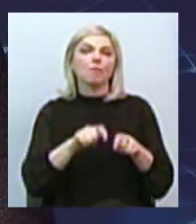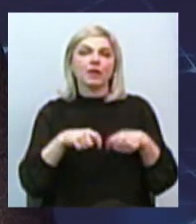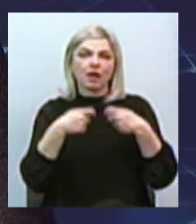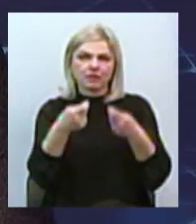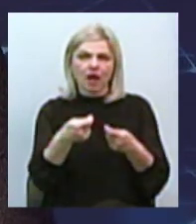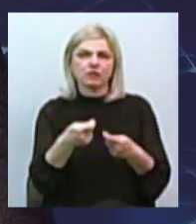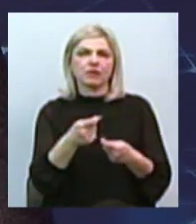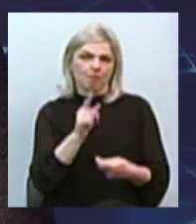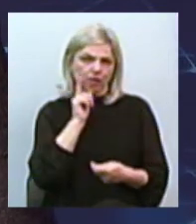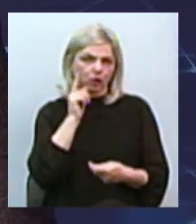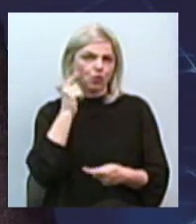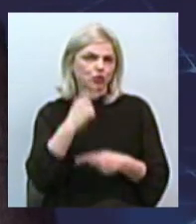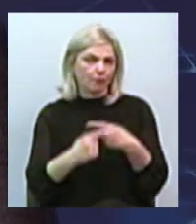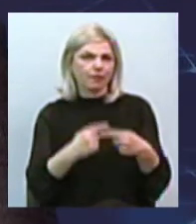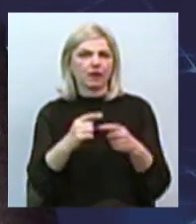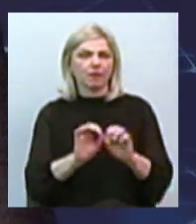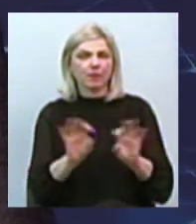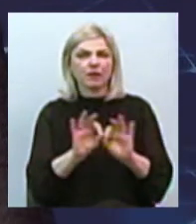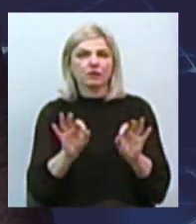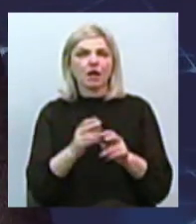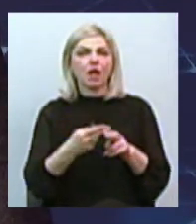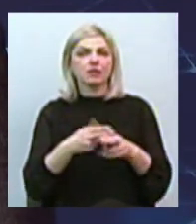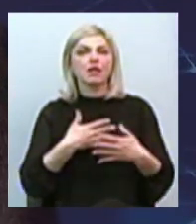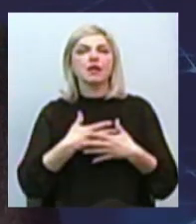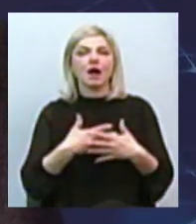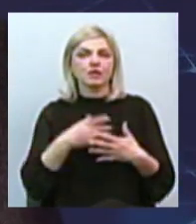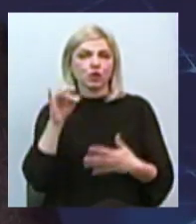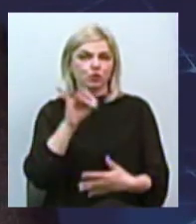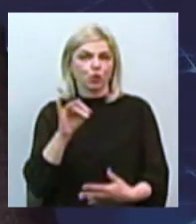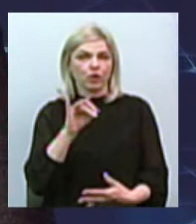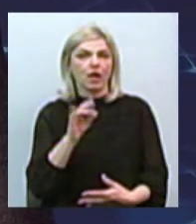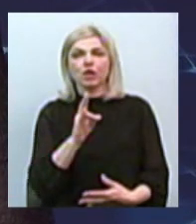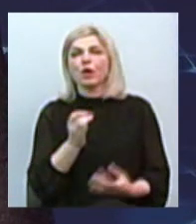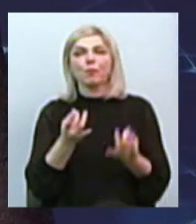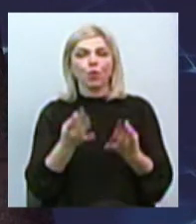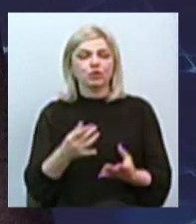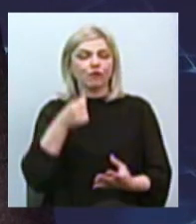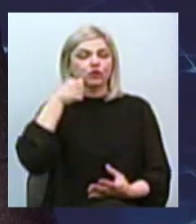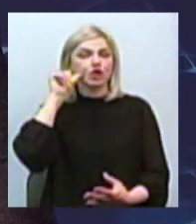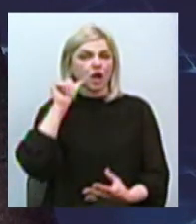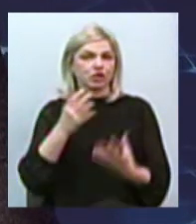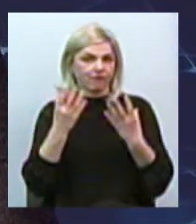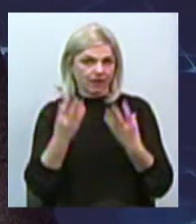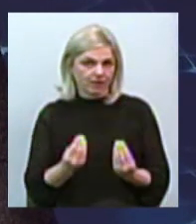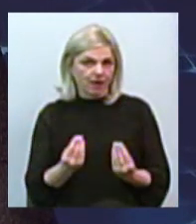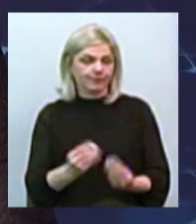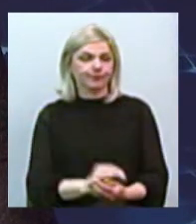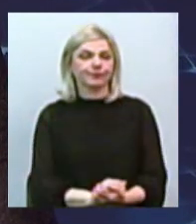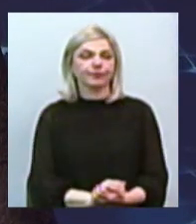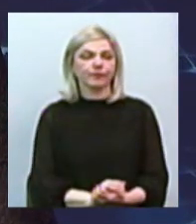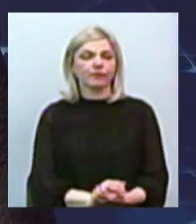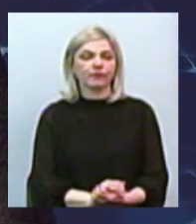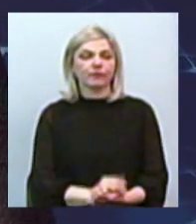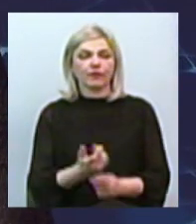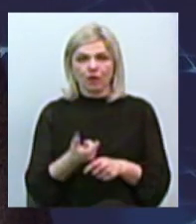дати почувствувати. Оце дихання історії. Дихання не просто вчорашнього дня, а дихання праведника. Це теж дуже